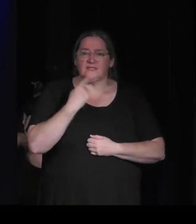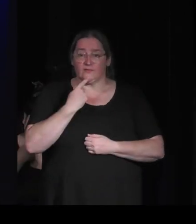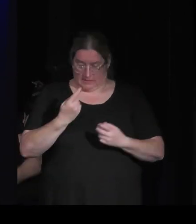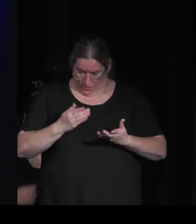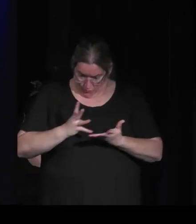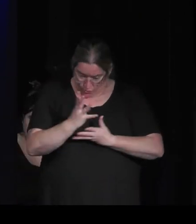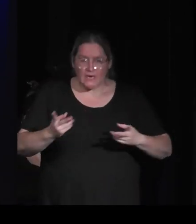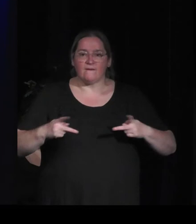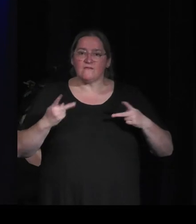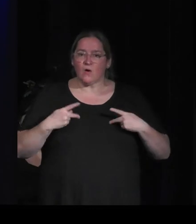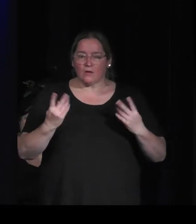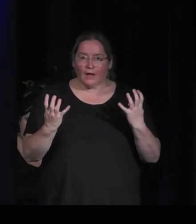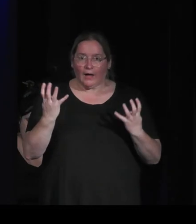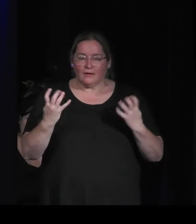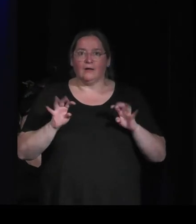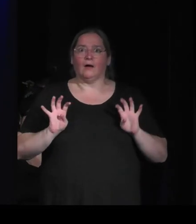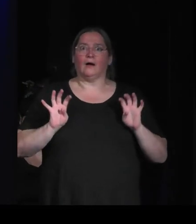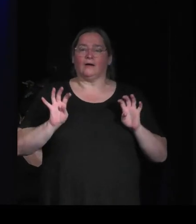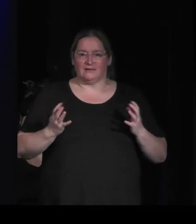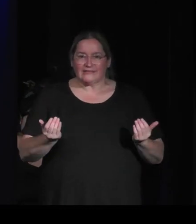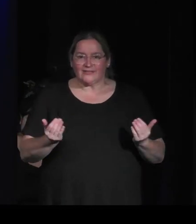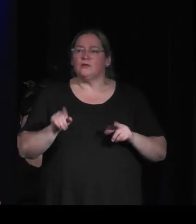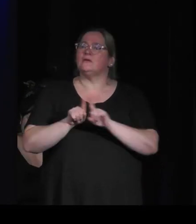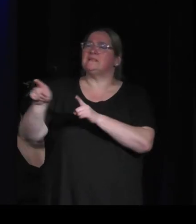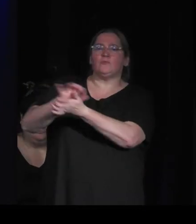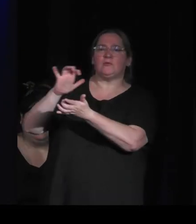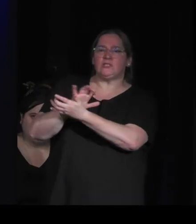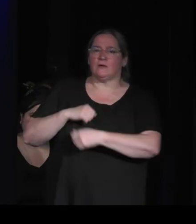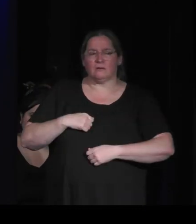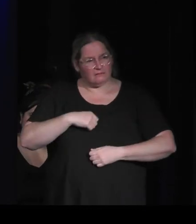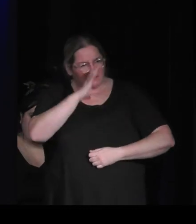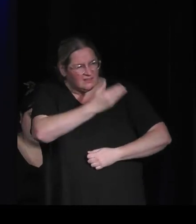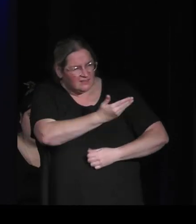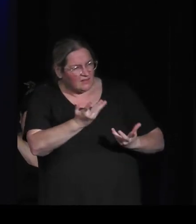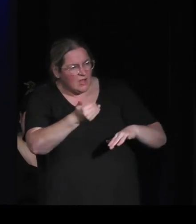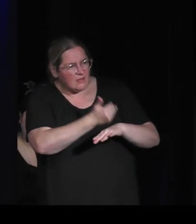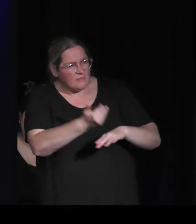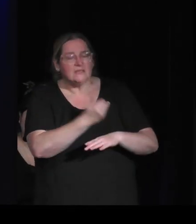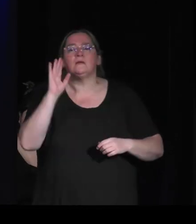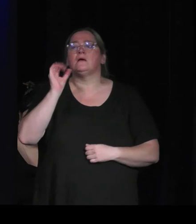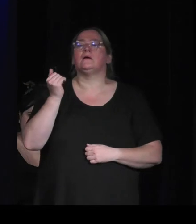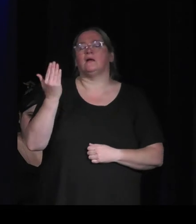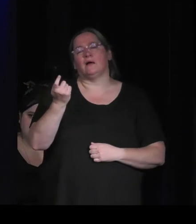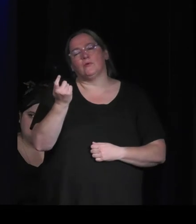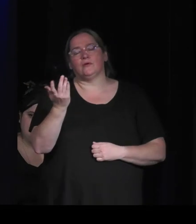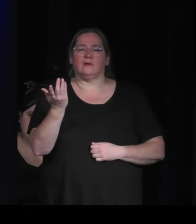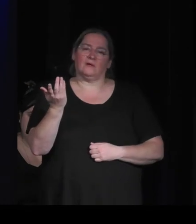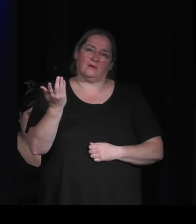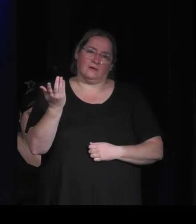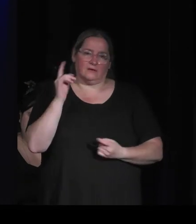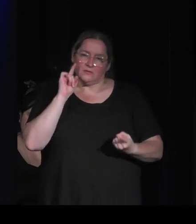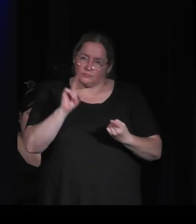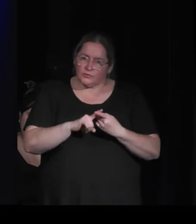et ça crée de l'intérêt de la part des publisheurs et voilà et en fait des fois c'est plus quelque chose pour